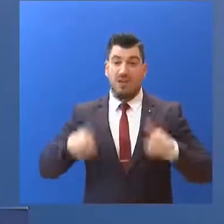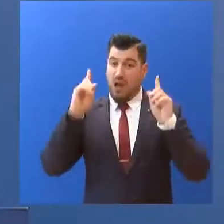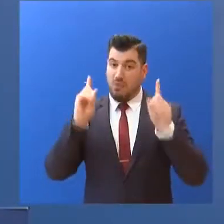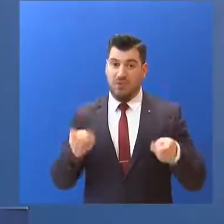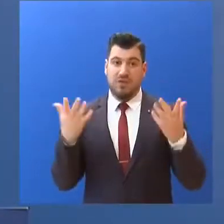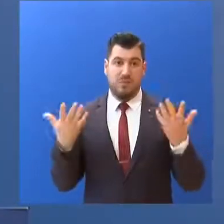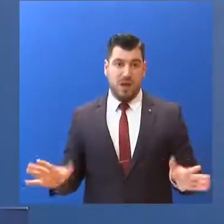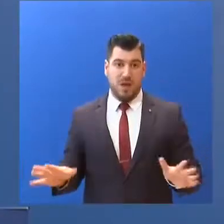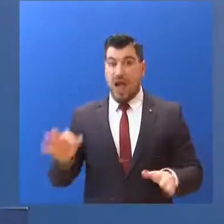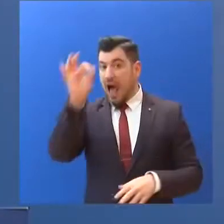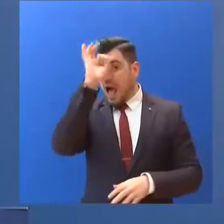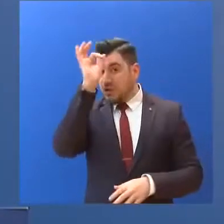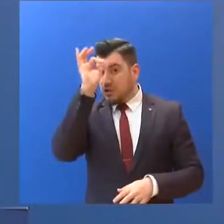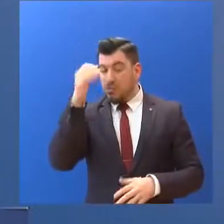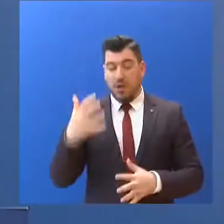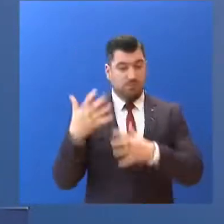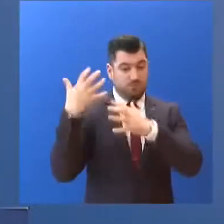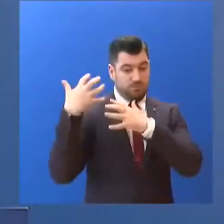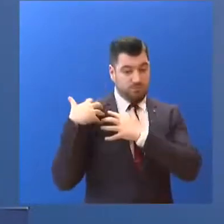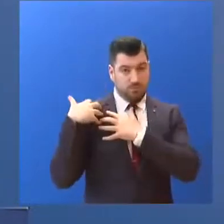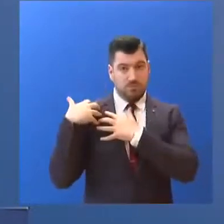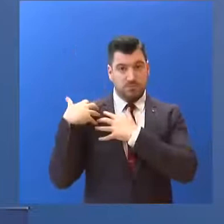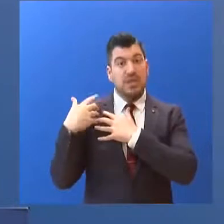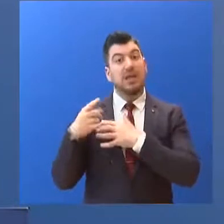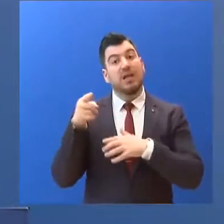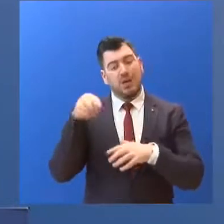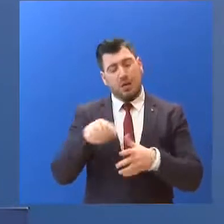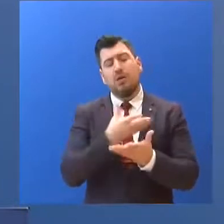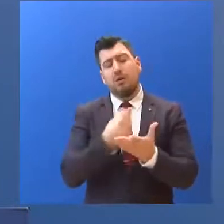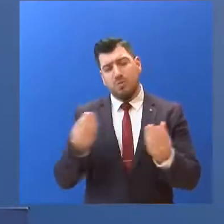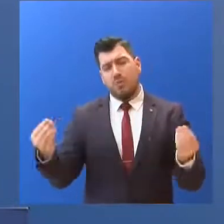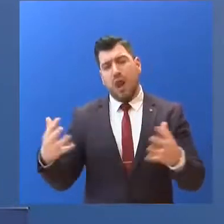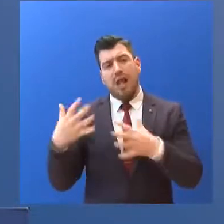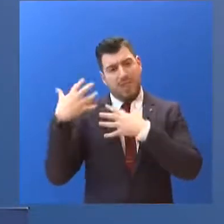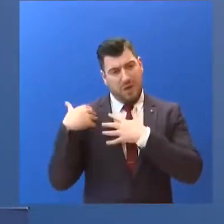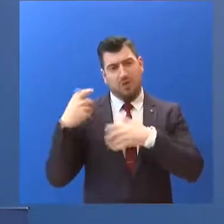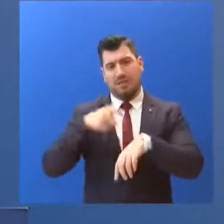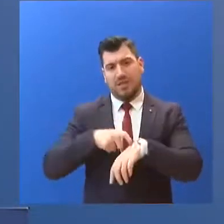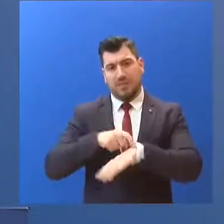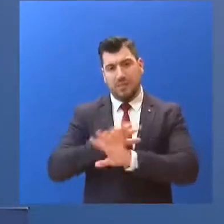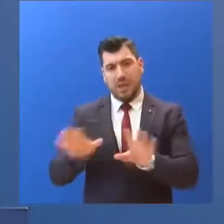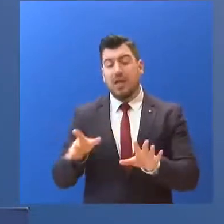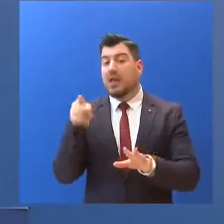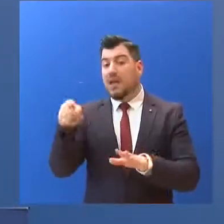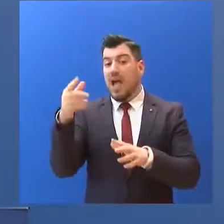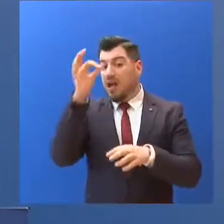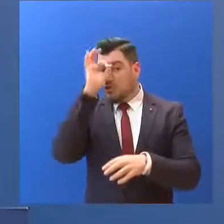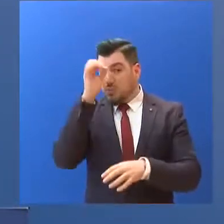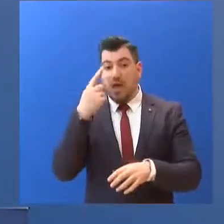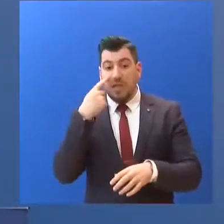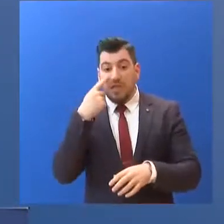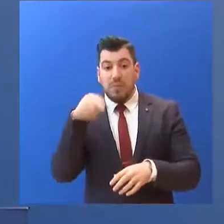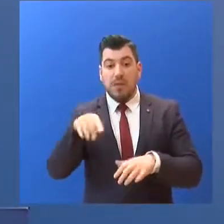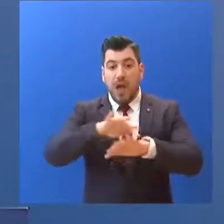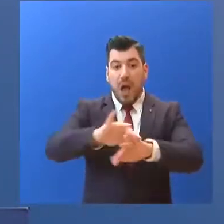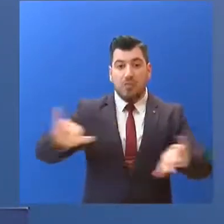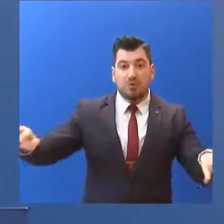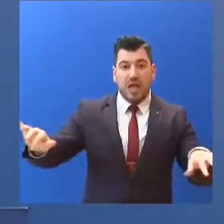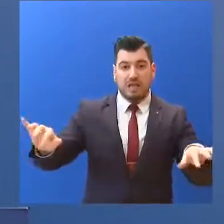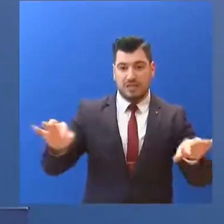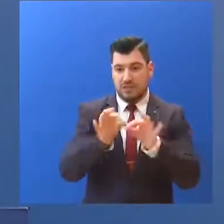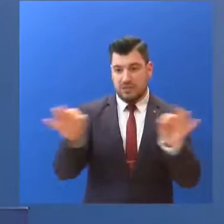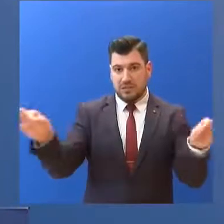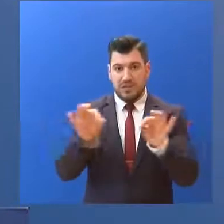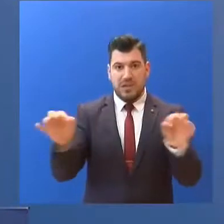αστυνομία ανέλαβε το καθήκον... και αυτό το καθήκον... να φροντίσει να υπάρχουν αποστάσεις ασφαλείας... μεταξύ των πολιτών στις ουρές της τράπεζας.